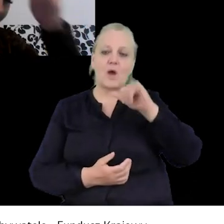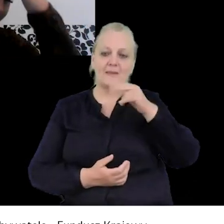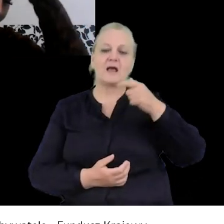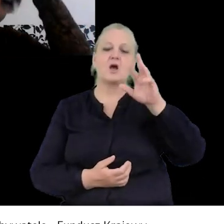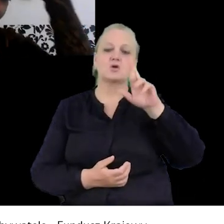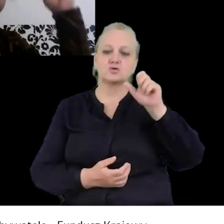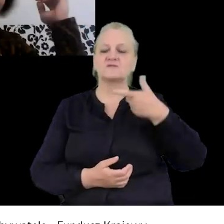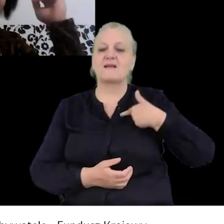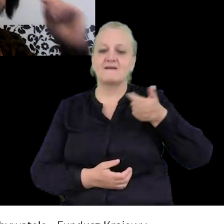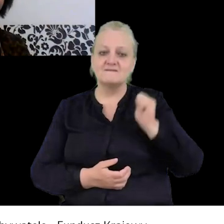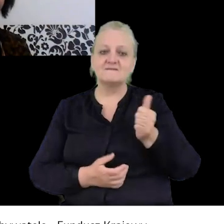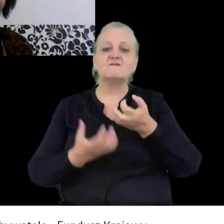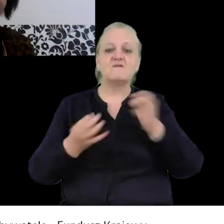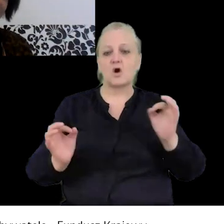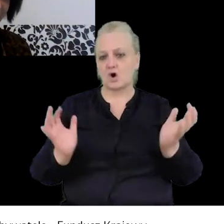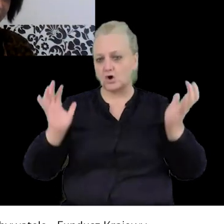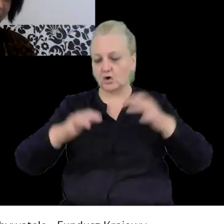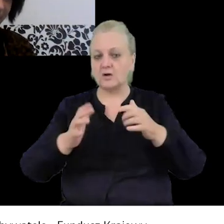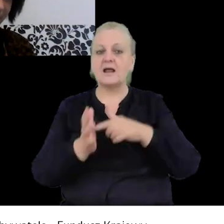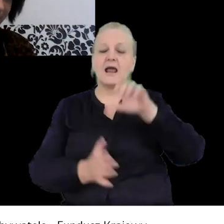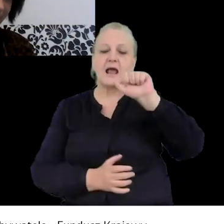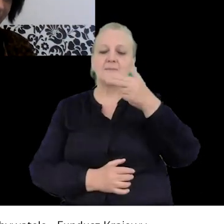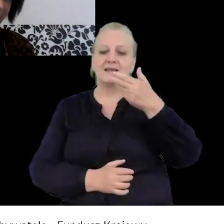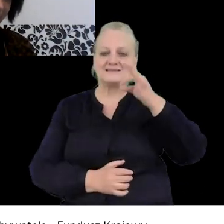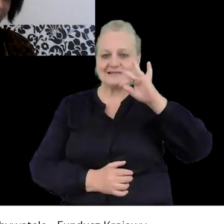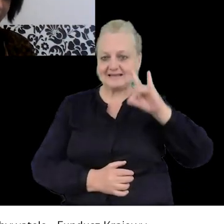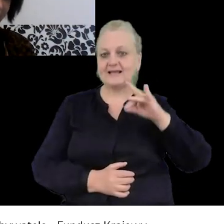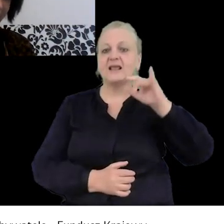specjalistką do spraw wolności zgromadzeń w Amnesty International Polska.